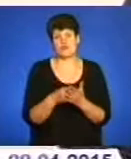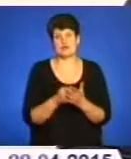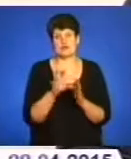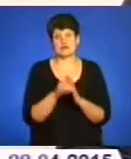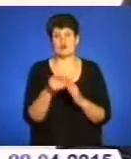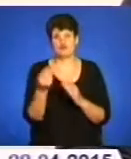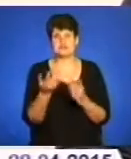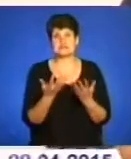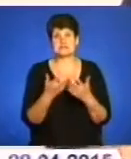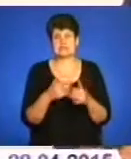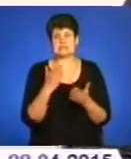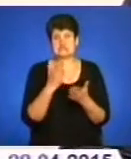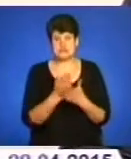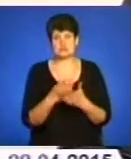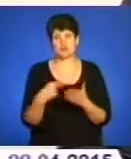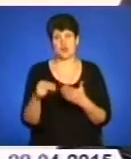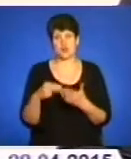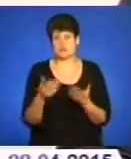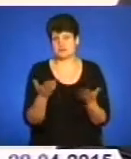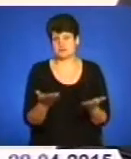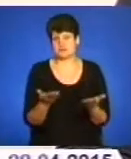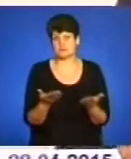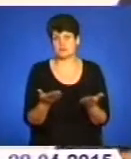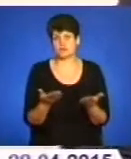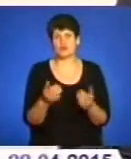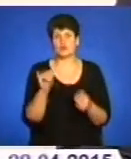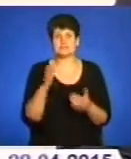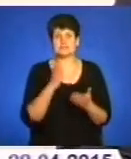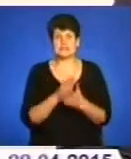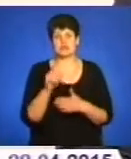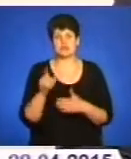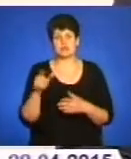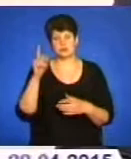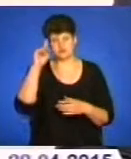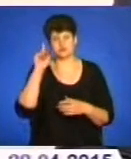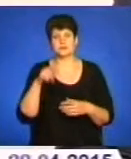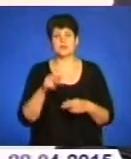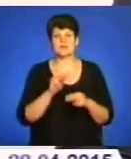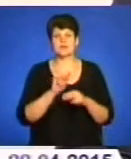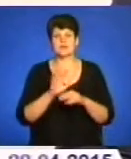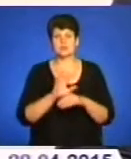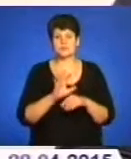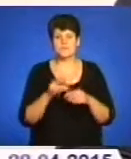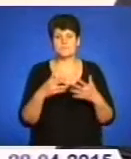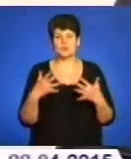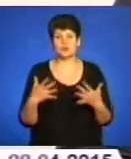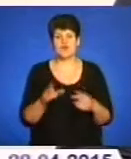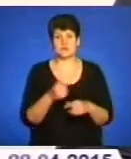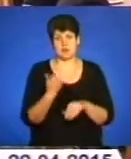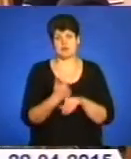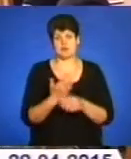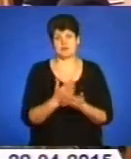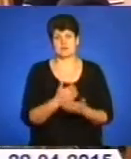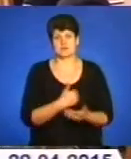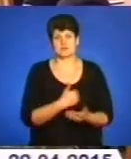у вас ці станки є, вони у вас куплені, у вас є люди, які обучені випускати цю продукцію, і найголовніше, вас є життя.